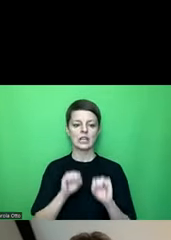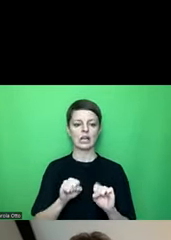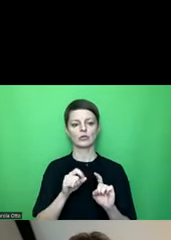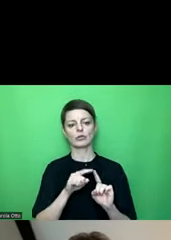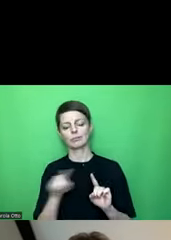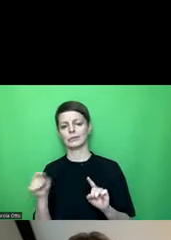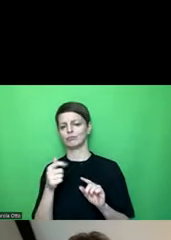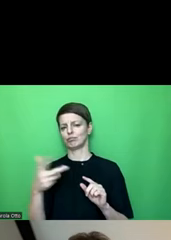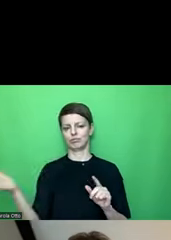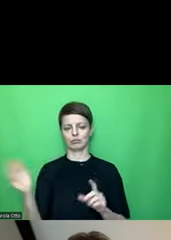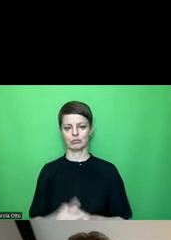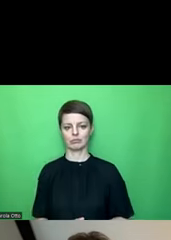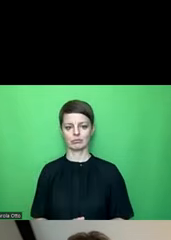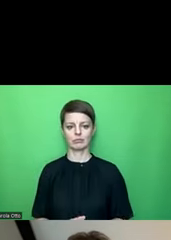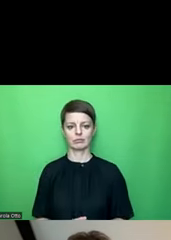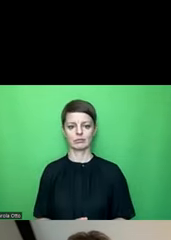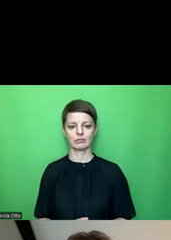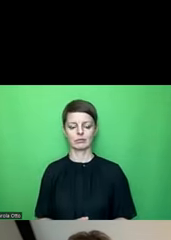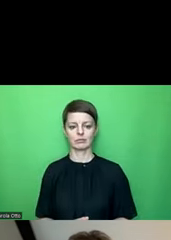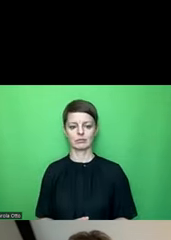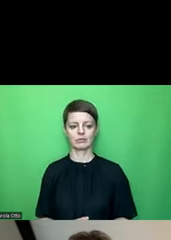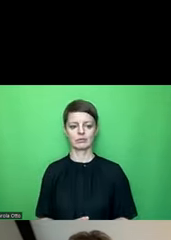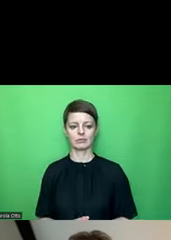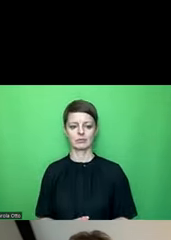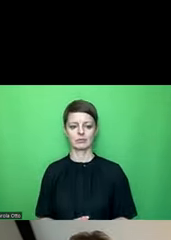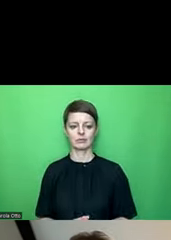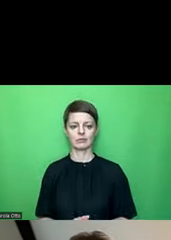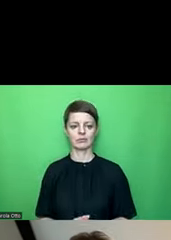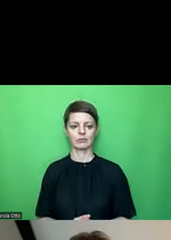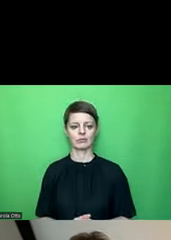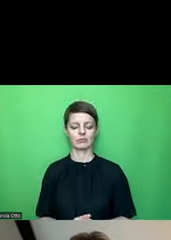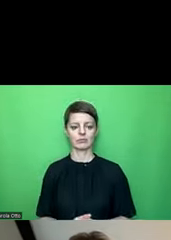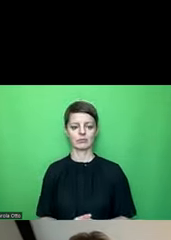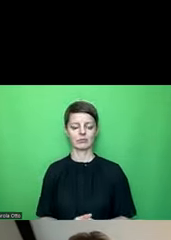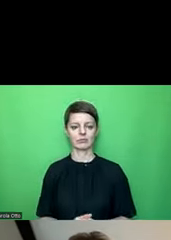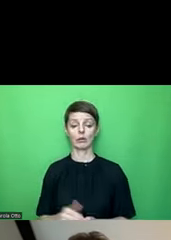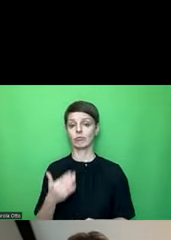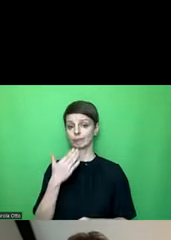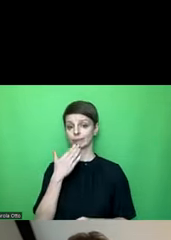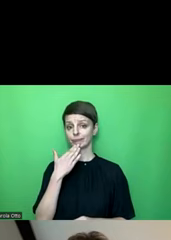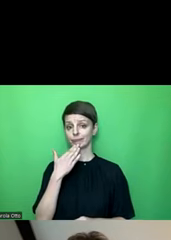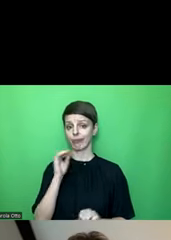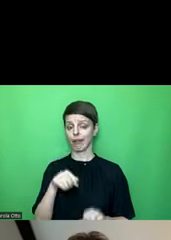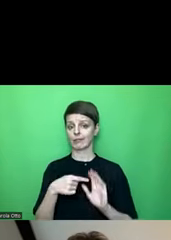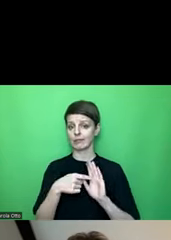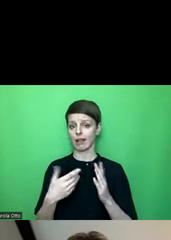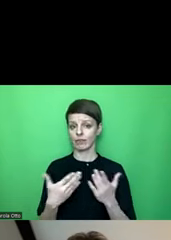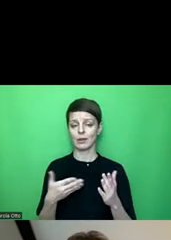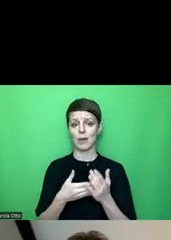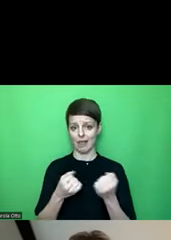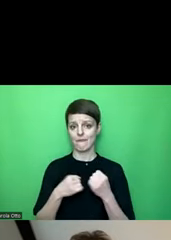und ich kann relativ einfach eine barrierefreie Darstellung erreichen,